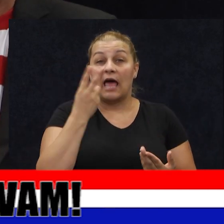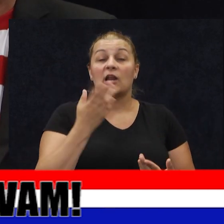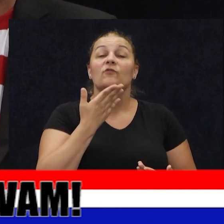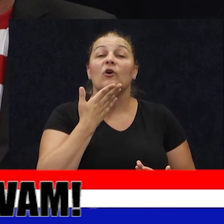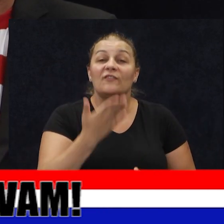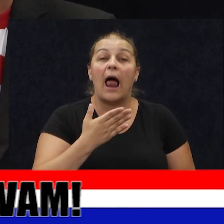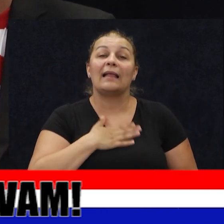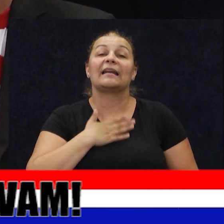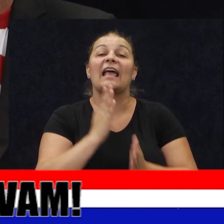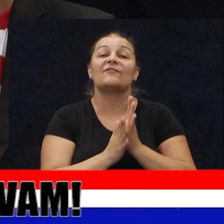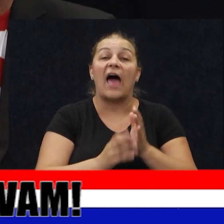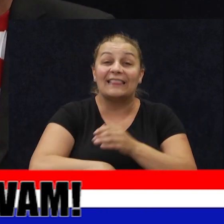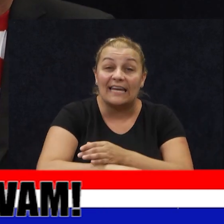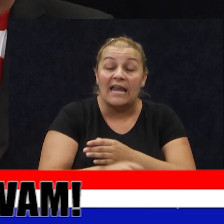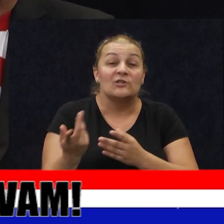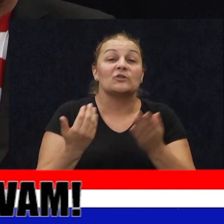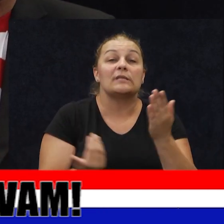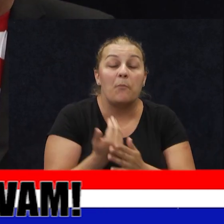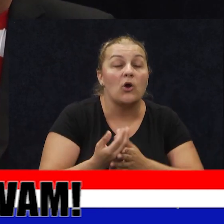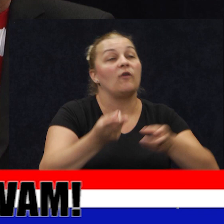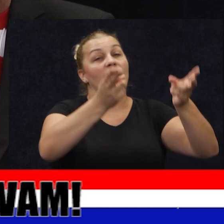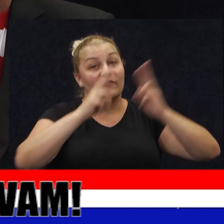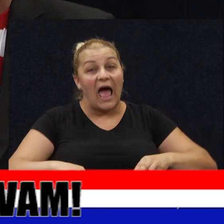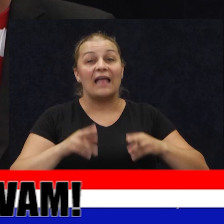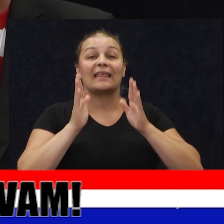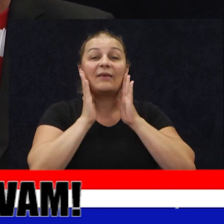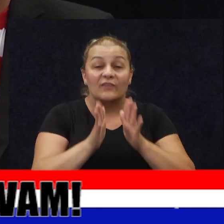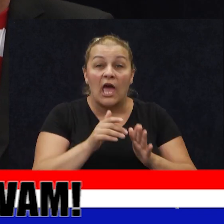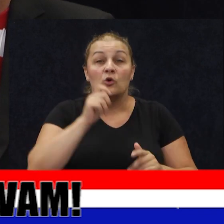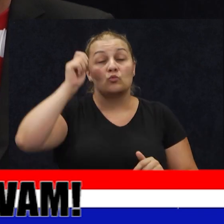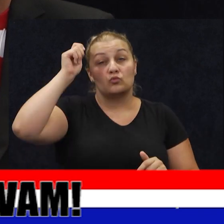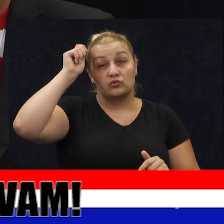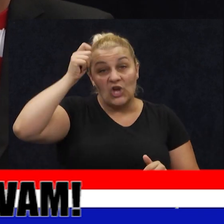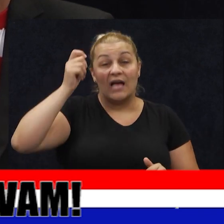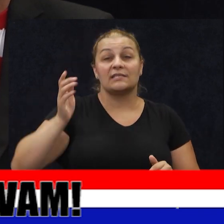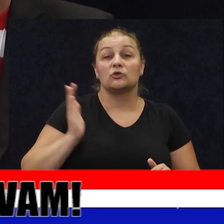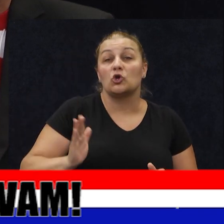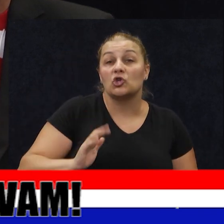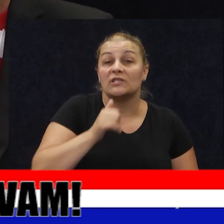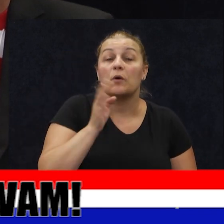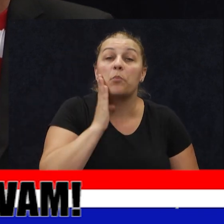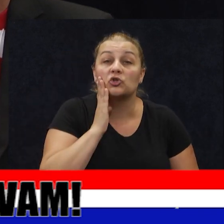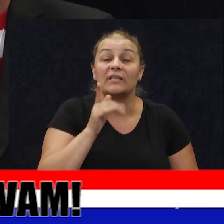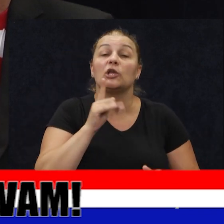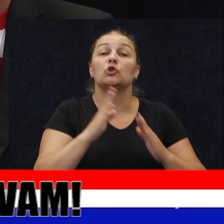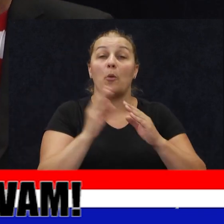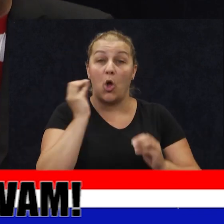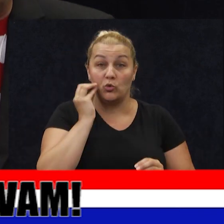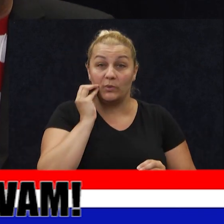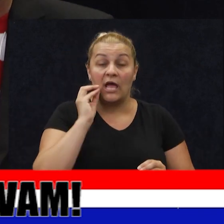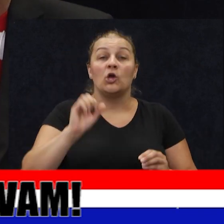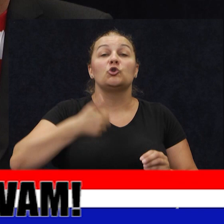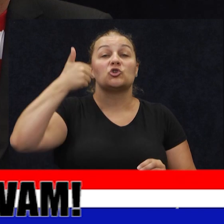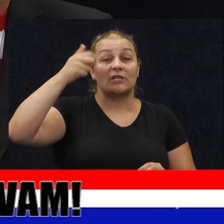dragi vatrništ, što ste nam ponovno vratili vjeru u čas, dostojanstvo, poštenje, domoljublje. Još jedan put